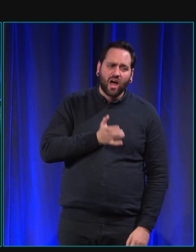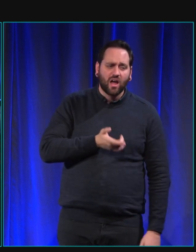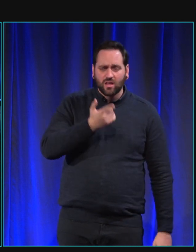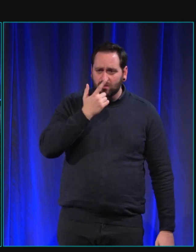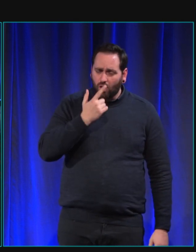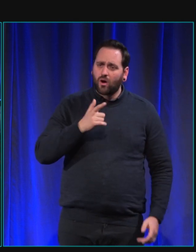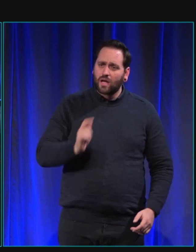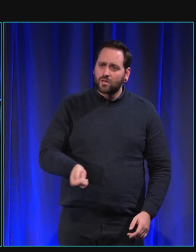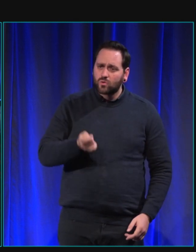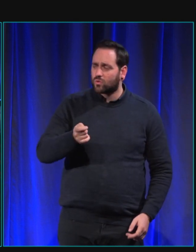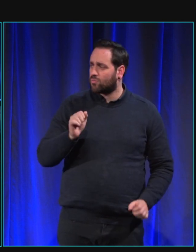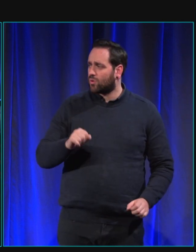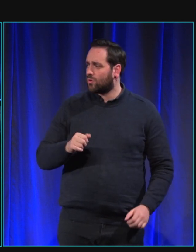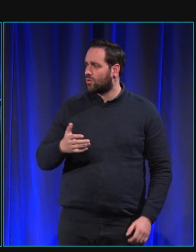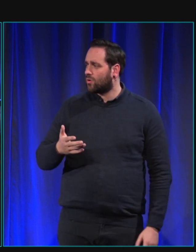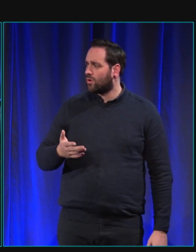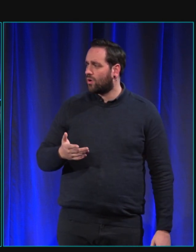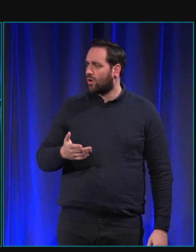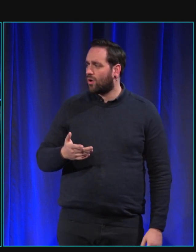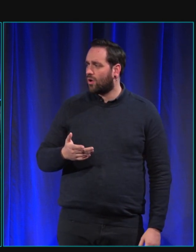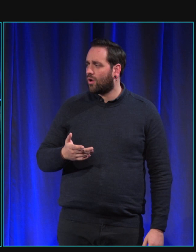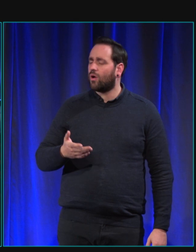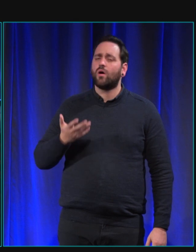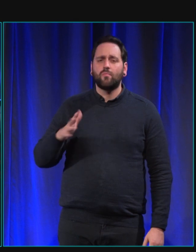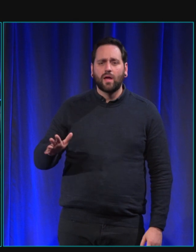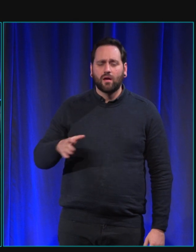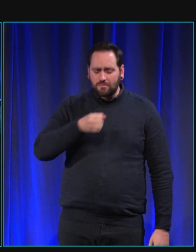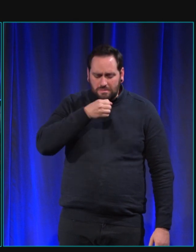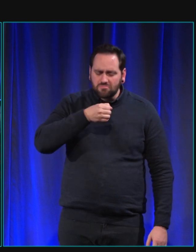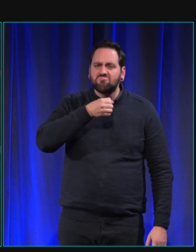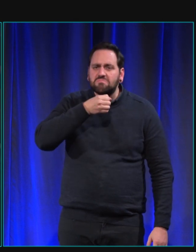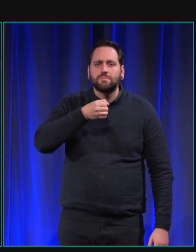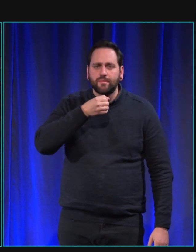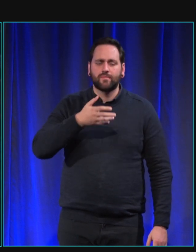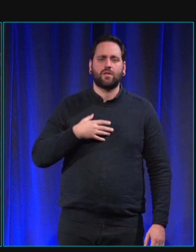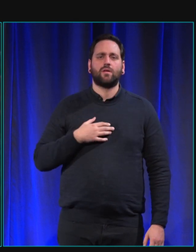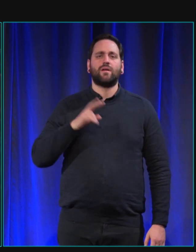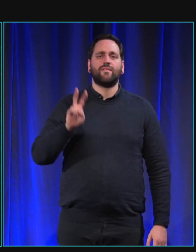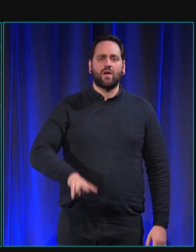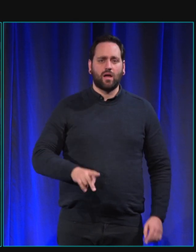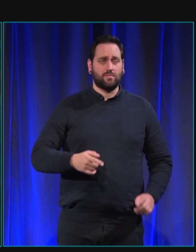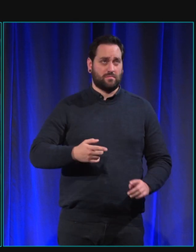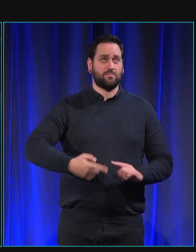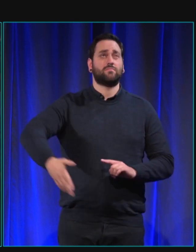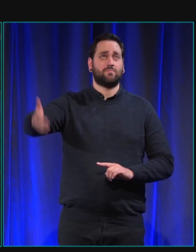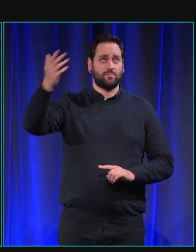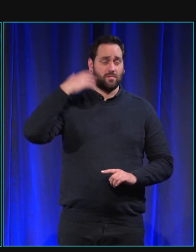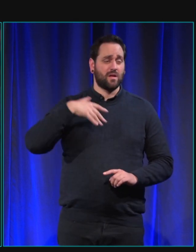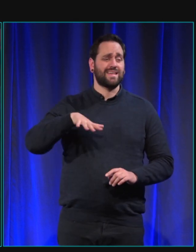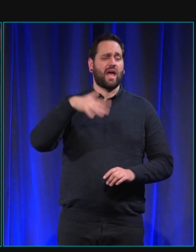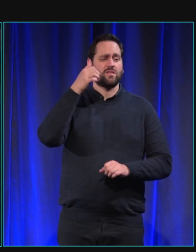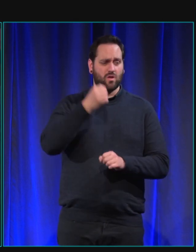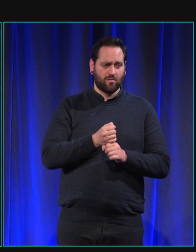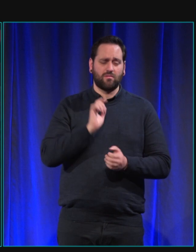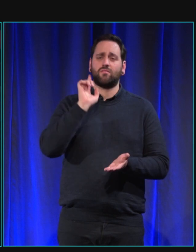etc moi je n pas comment placer le micro il y a exactement 15 ans j'ai assisté un spectacle à Neuilly et il y avait